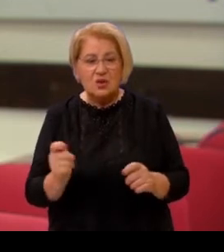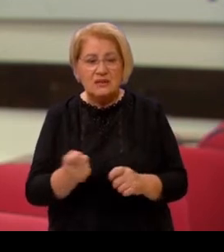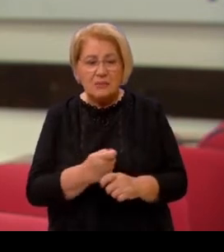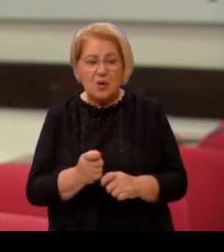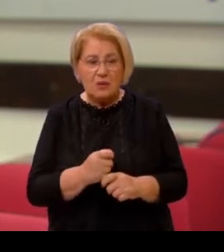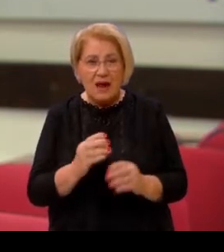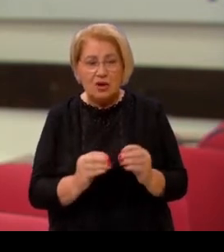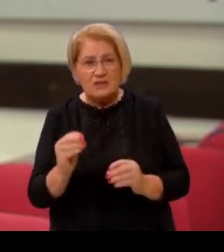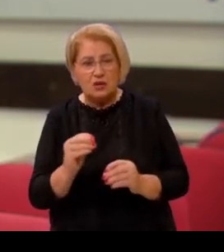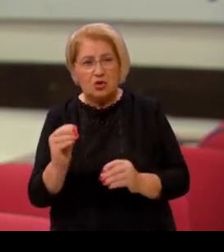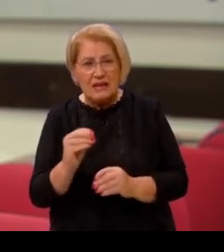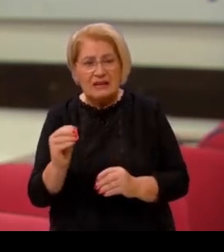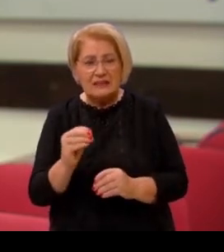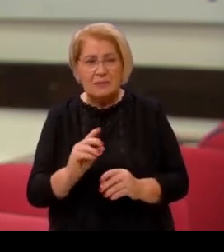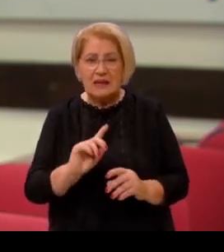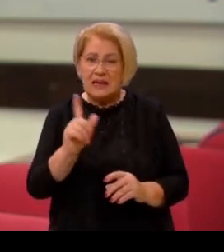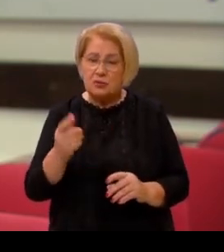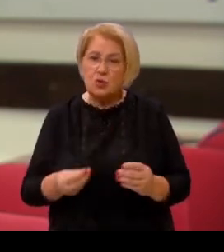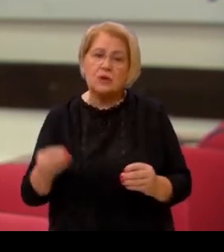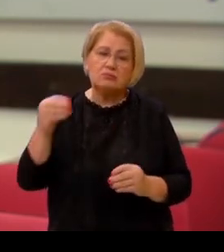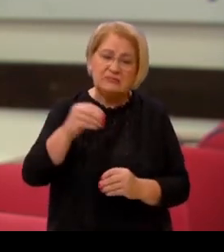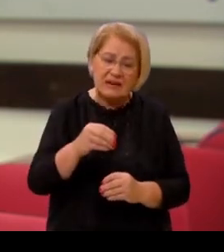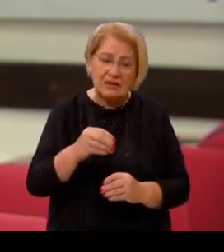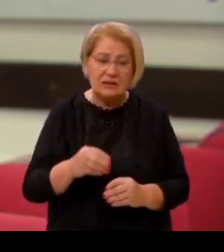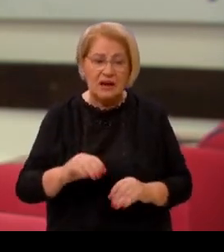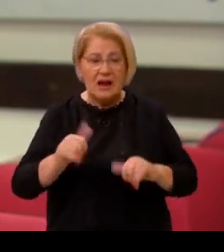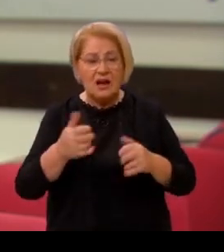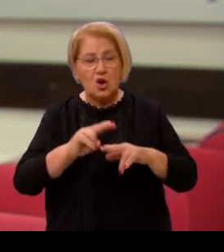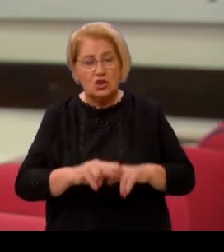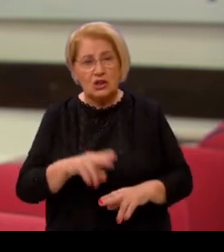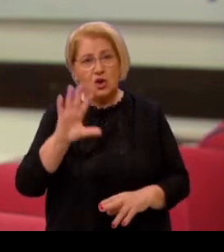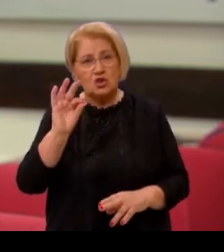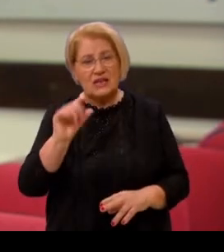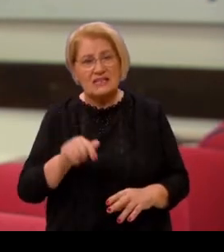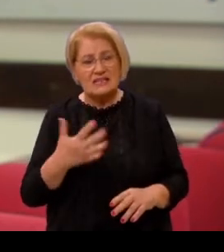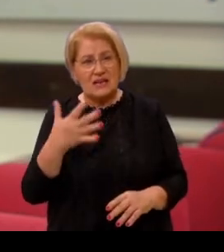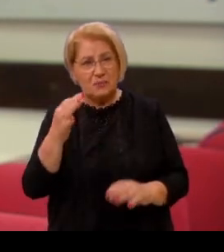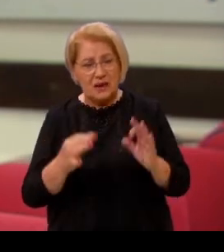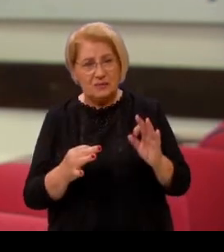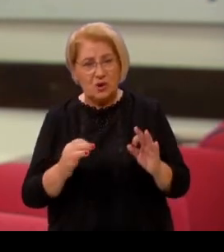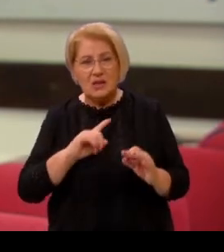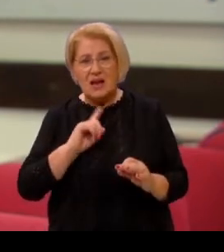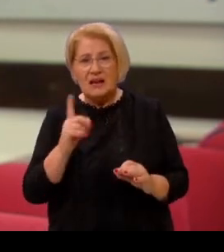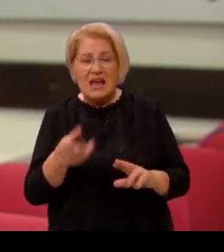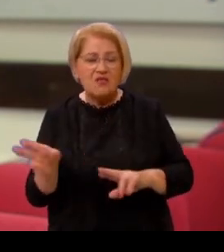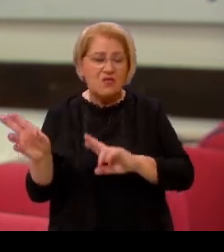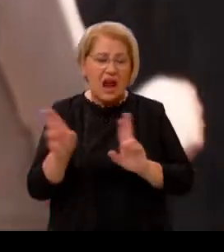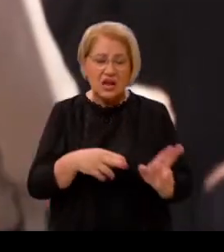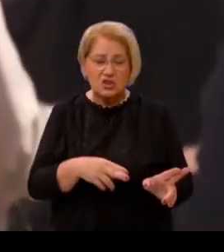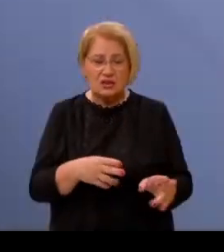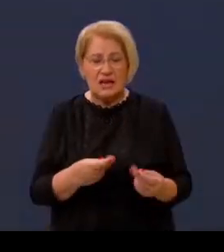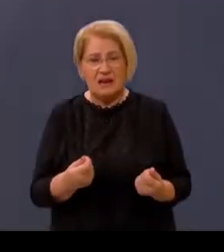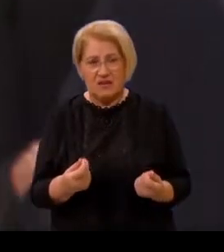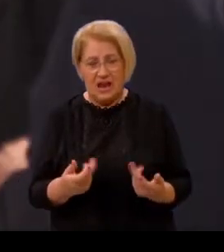s onim dodatkom i nekim drugim davanjima, ali ostalo još 10.5% ne vraće na imovine.